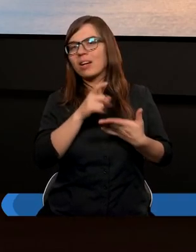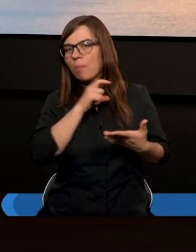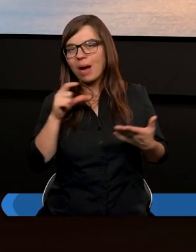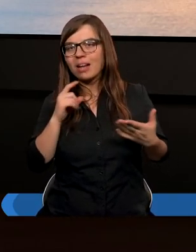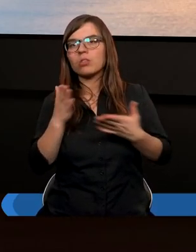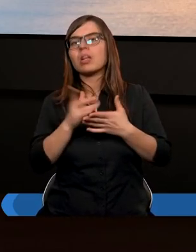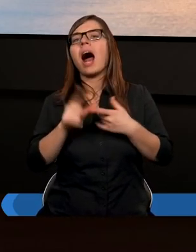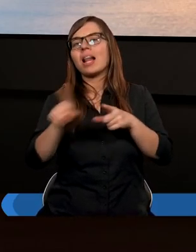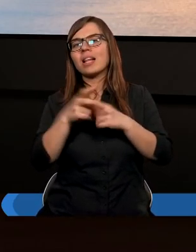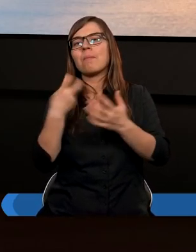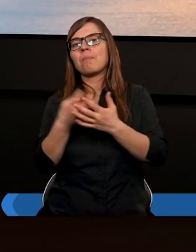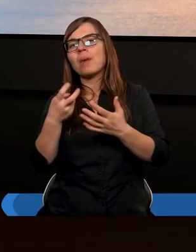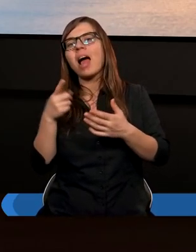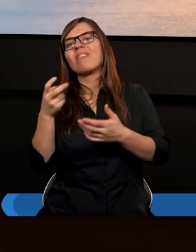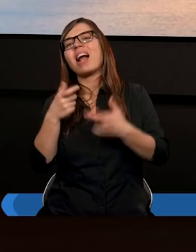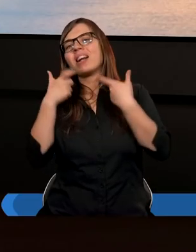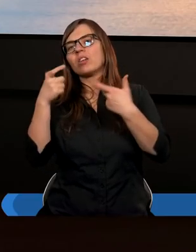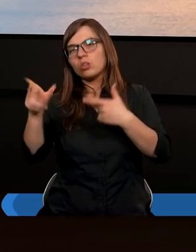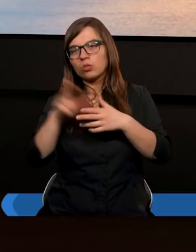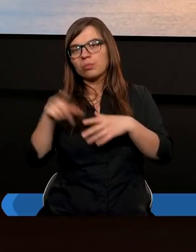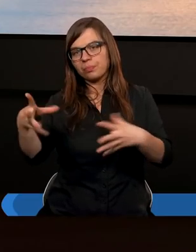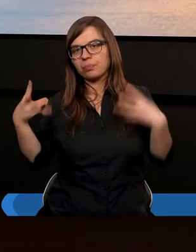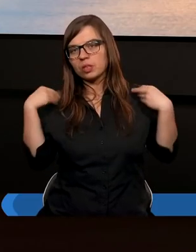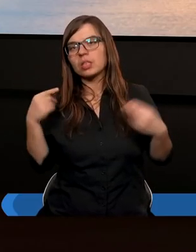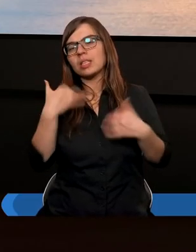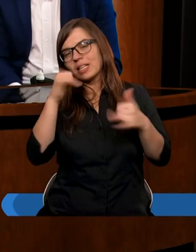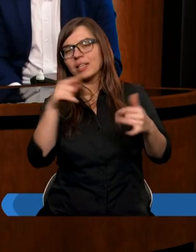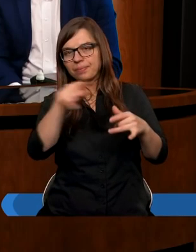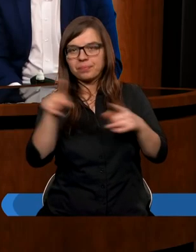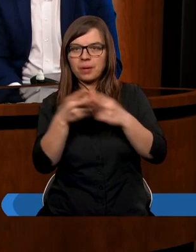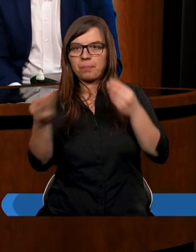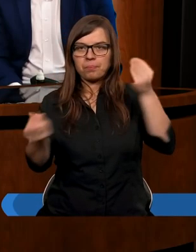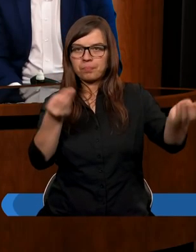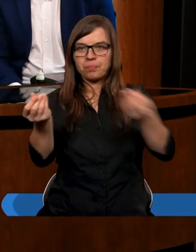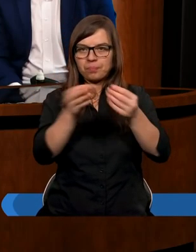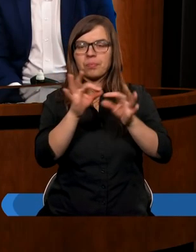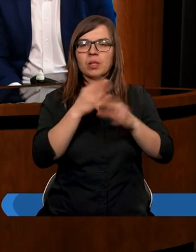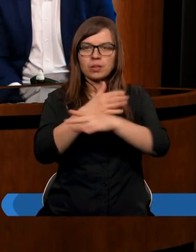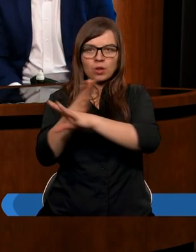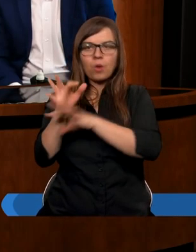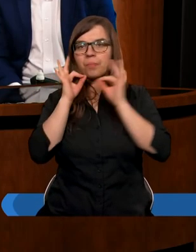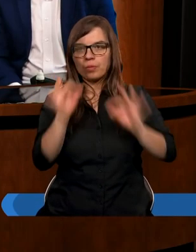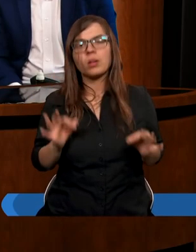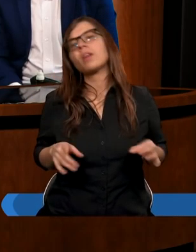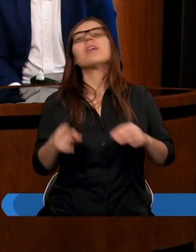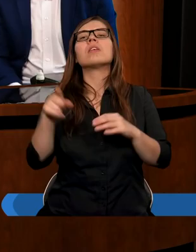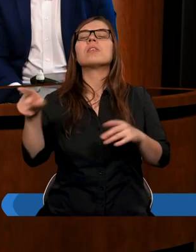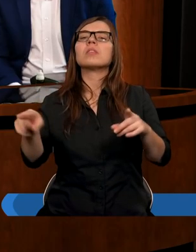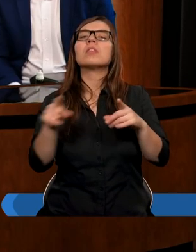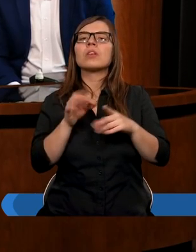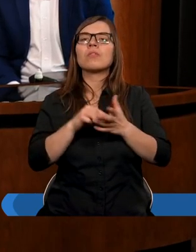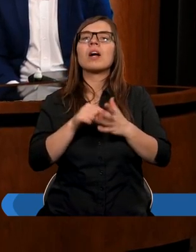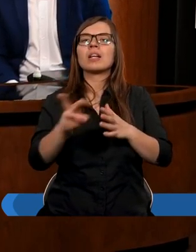pracujący do ogłoszenia Ewangelii, to oni otrzymują i tak dalej. A więc jest to taki, byśmy